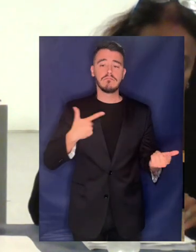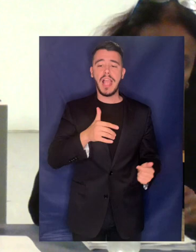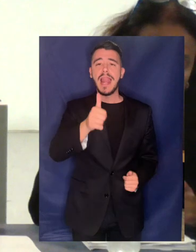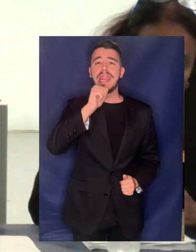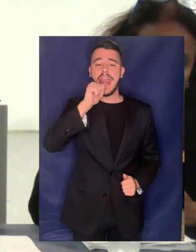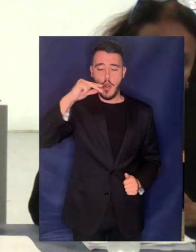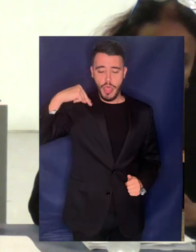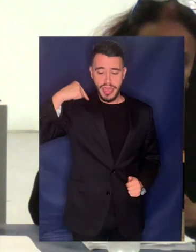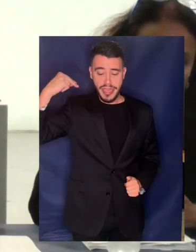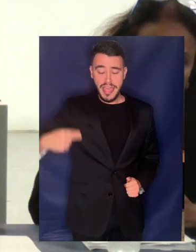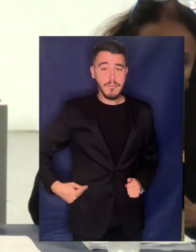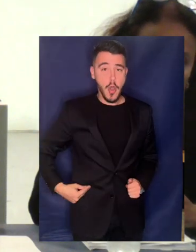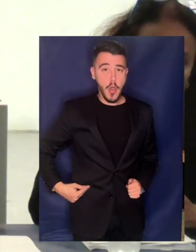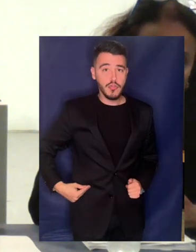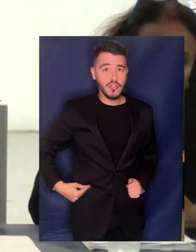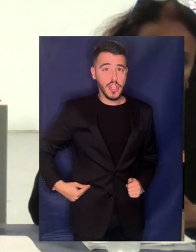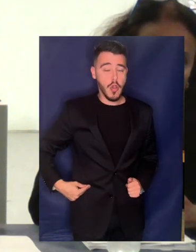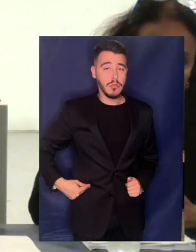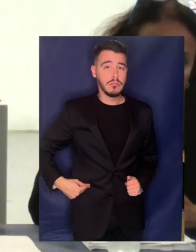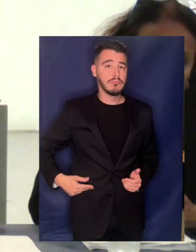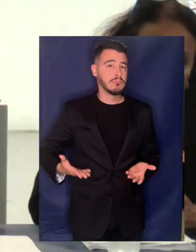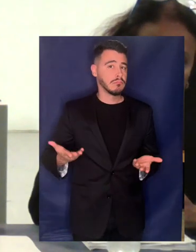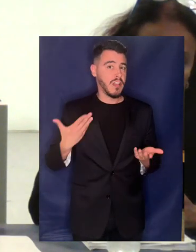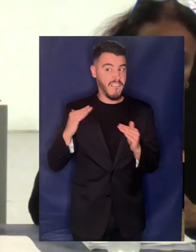του νερού διαχρονικό και δυναμικό